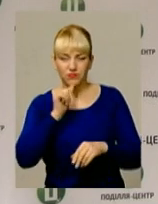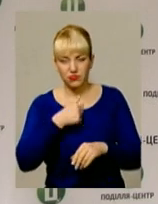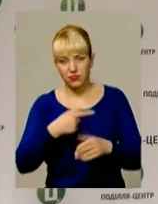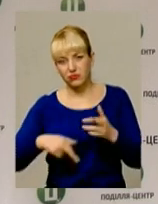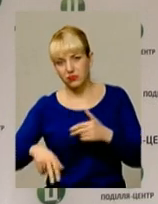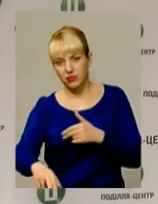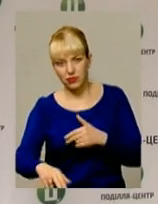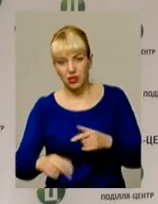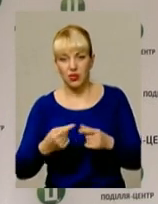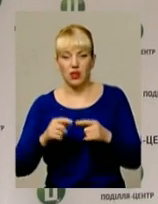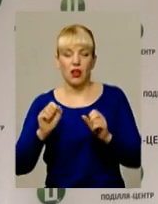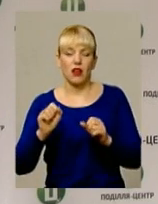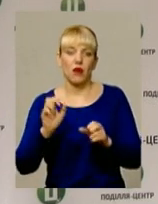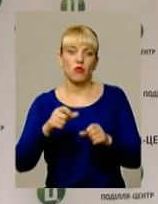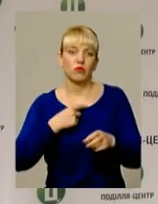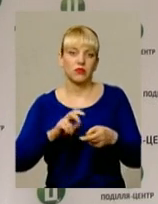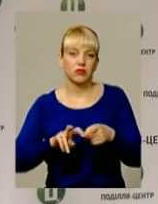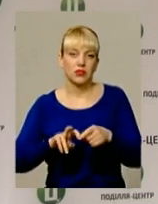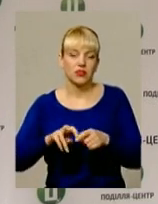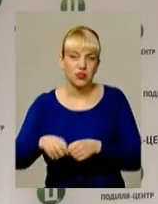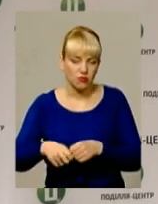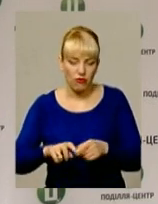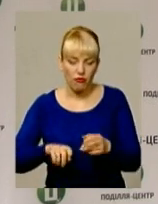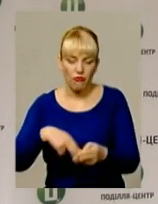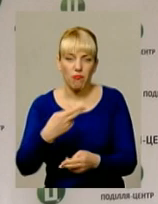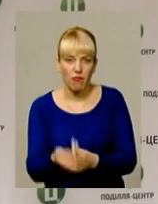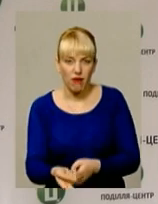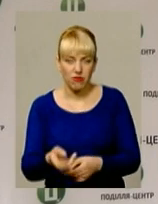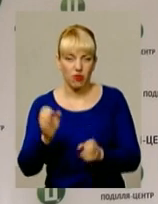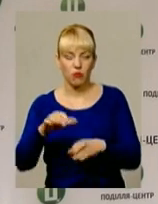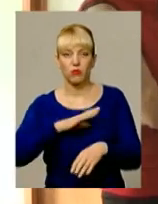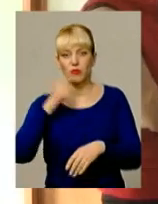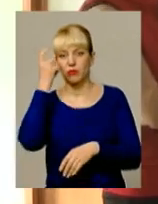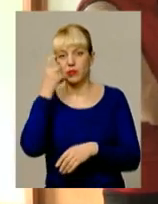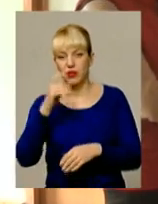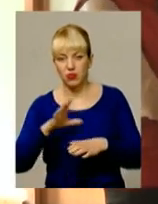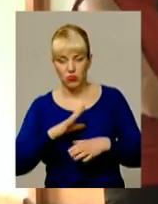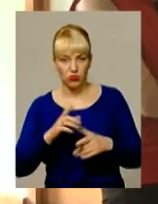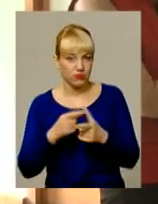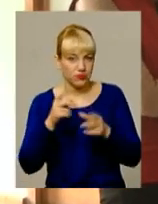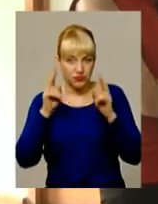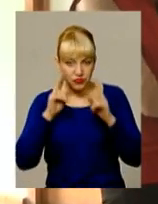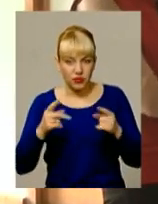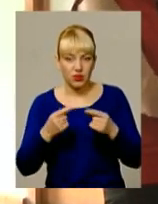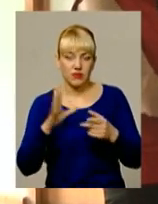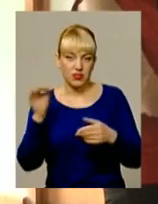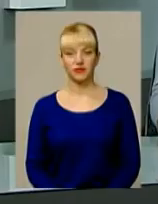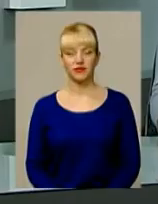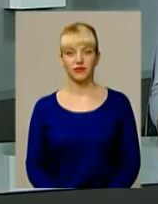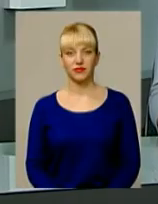перейти по залізничних колях, зачіпився і впав. Чи, можливо, він перебував в стані алкогольного сп'яніння. Це все має встановити експертиза.